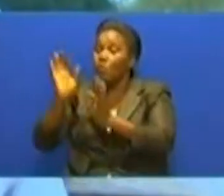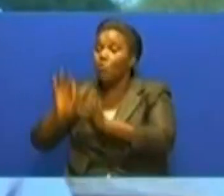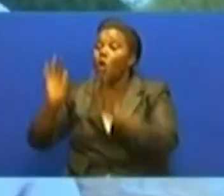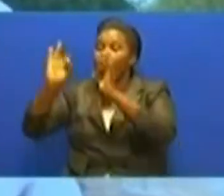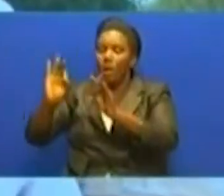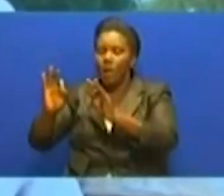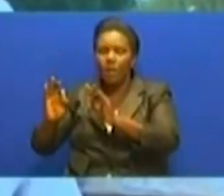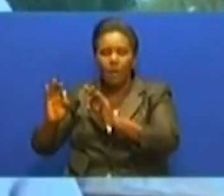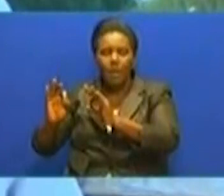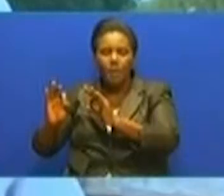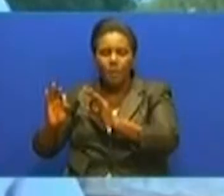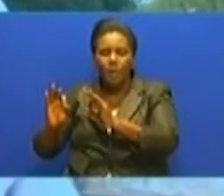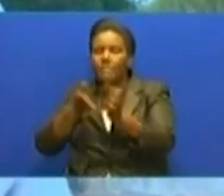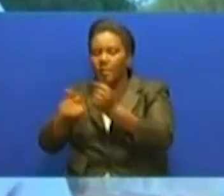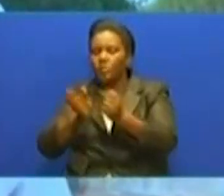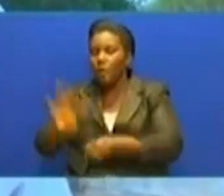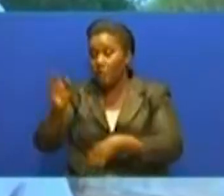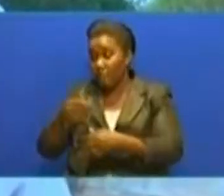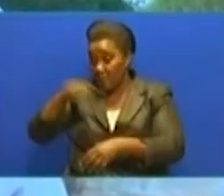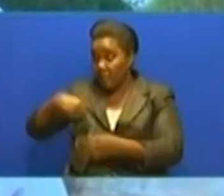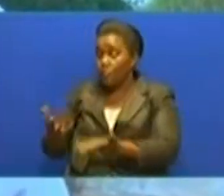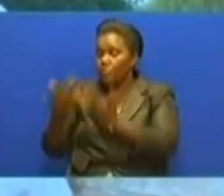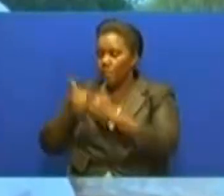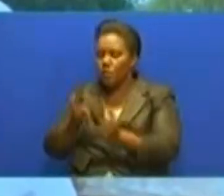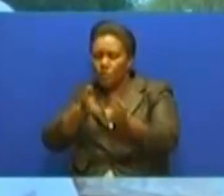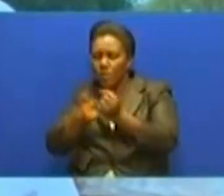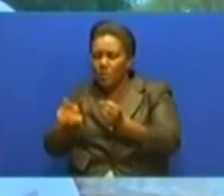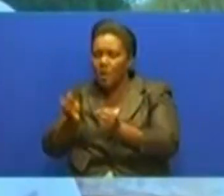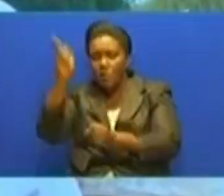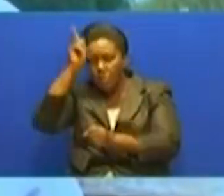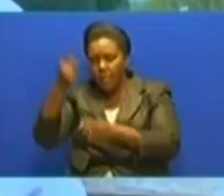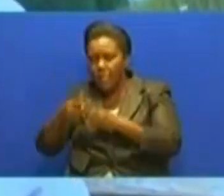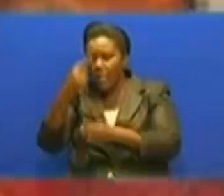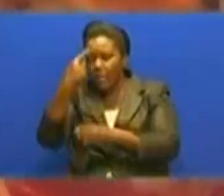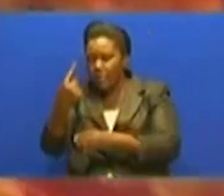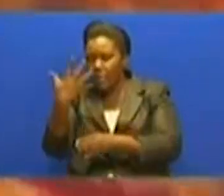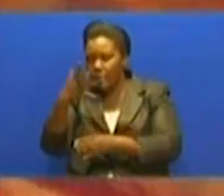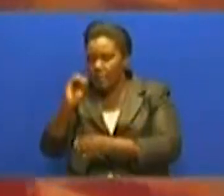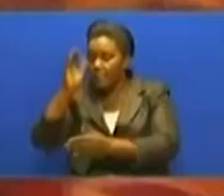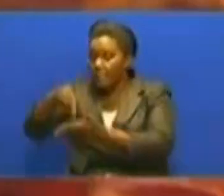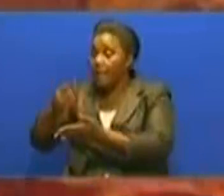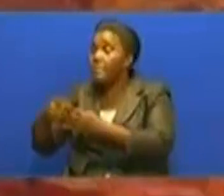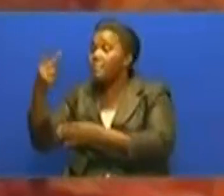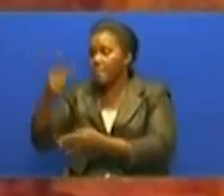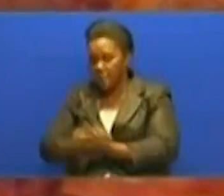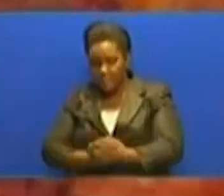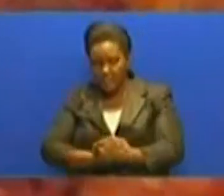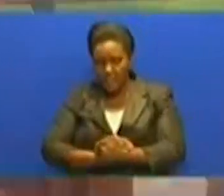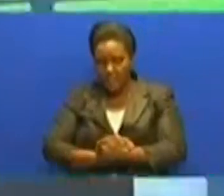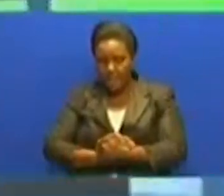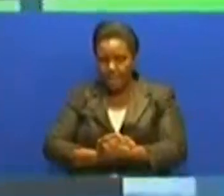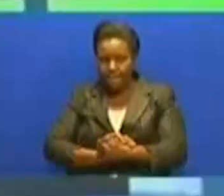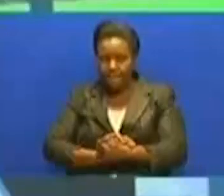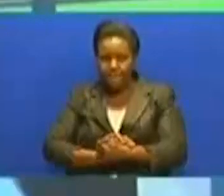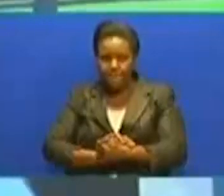yao Njio hii inaweza kuchinja ngombe miyamoja msili paka miyambili kwa siku Na kwa sayo na amini kama inaweza kabisa kukithi maitaji ya